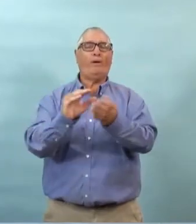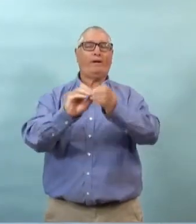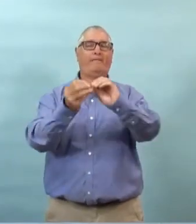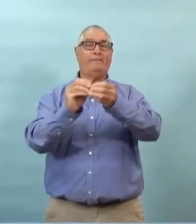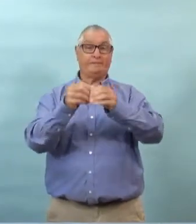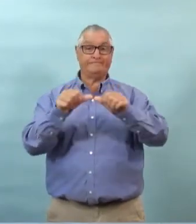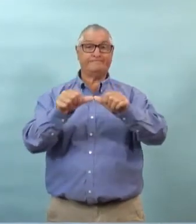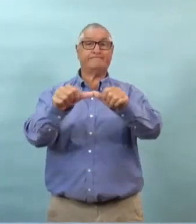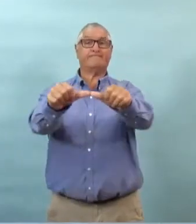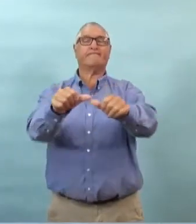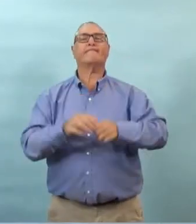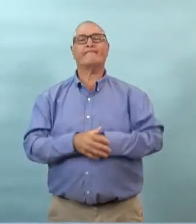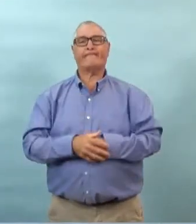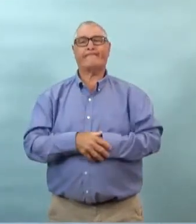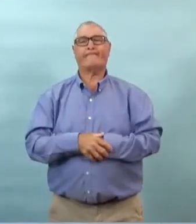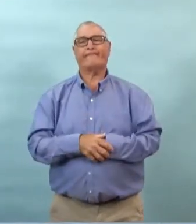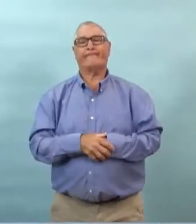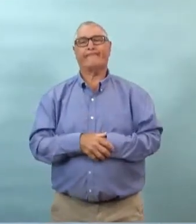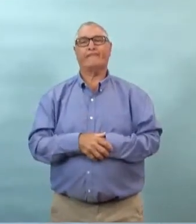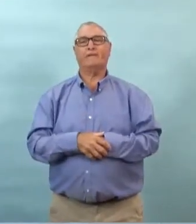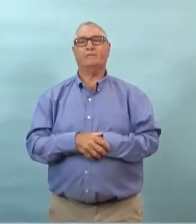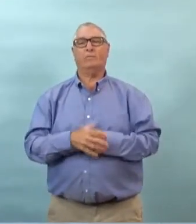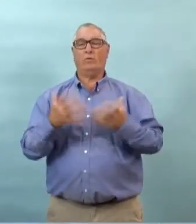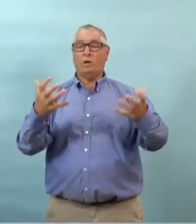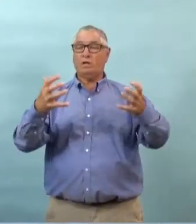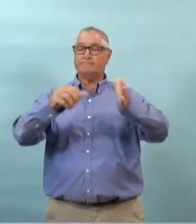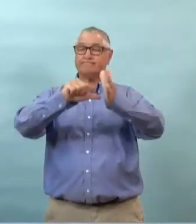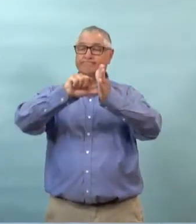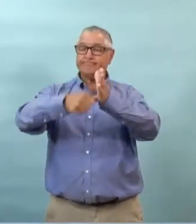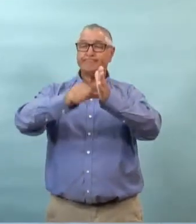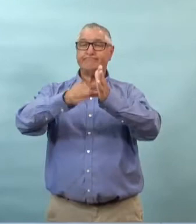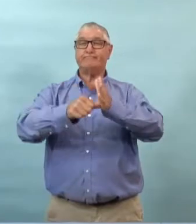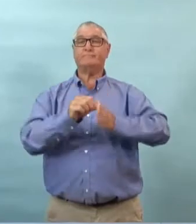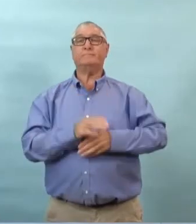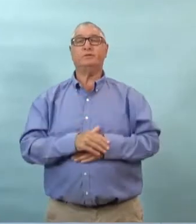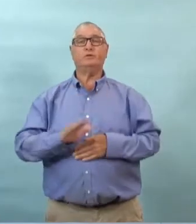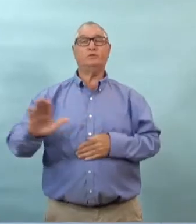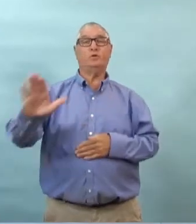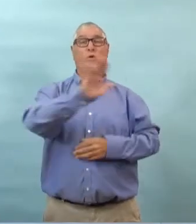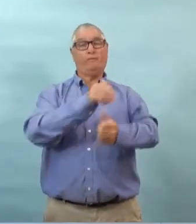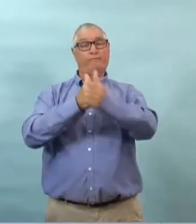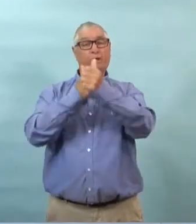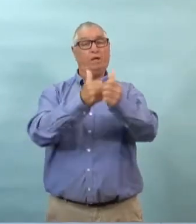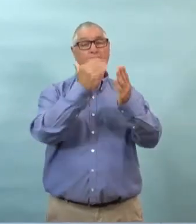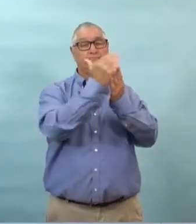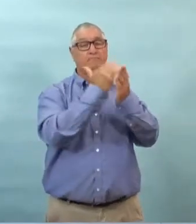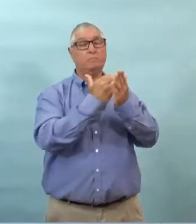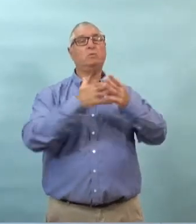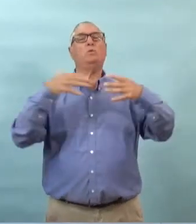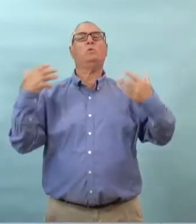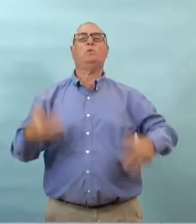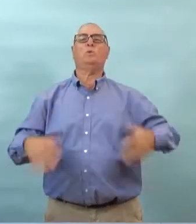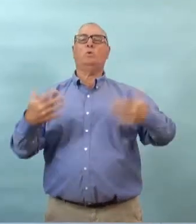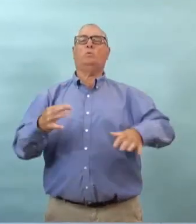bon taux de réussite une des choses que les manitobains font le mieux c'est justement la conformité à ses ordonnances de santé publique